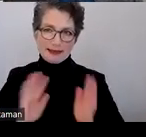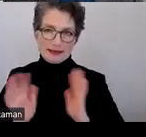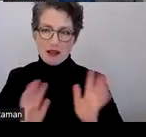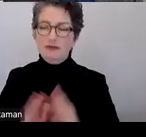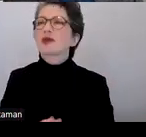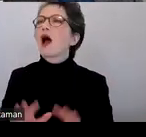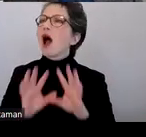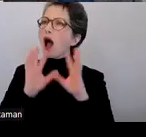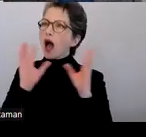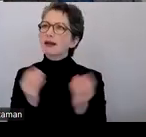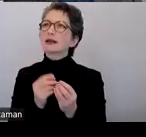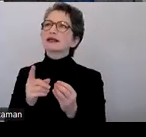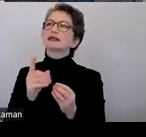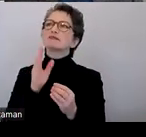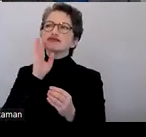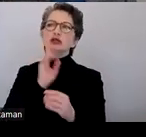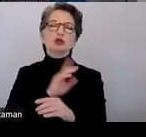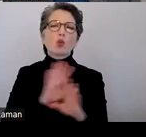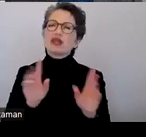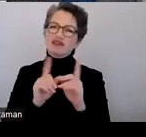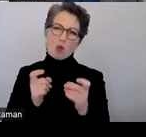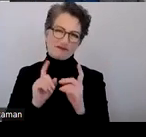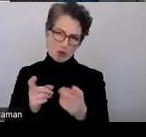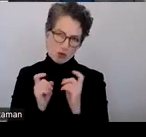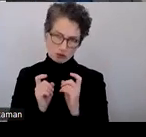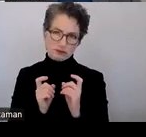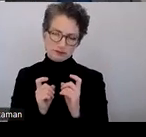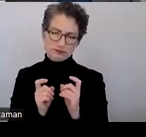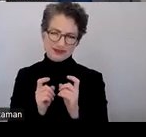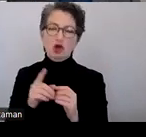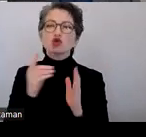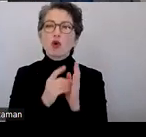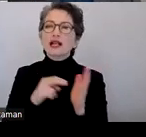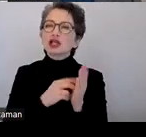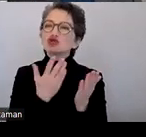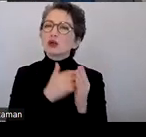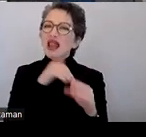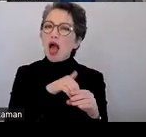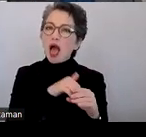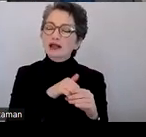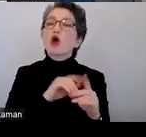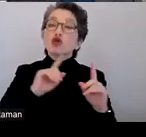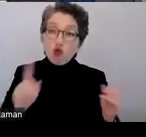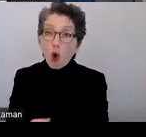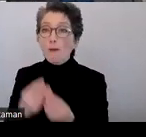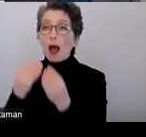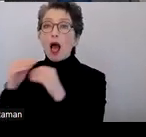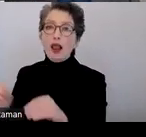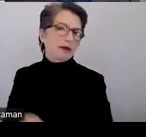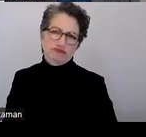Generell möglichst ohne Redundanz. Also sollte nicht das ausdrücken, was sowieso schon im Dokument steht. Wenn es